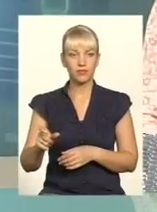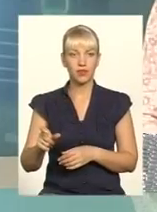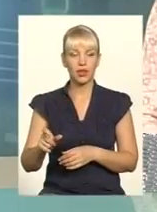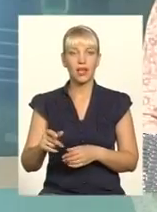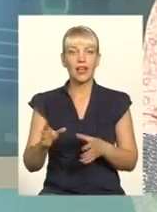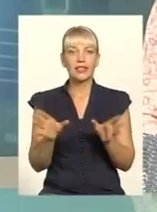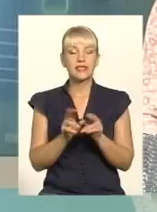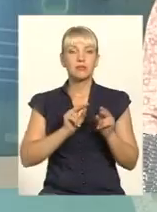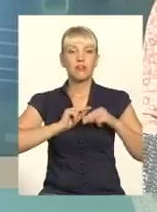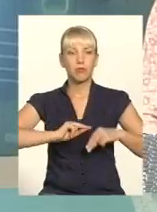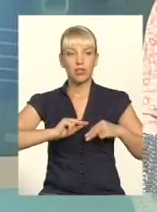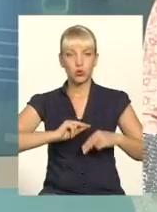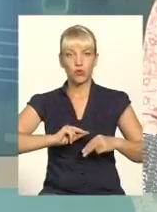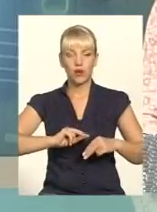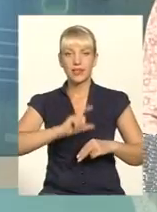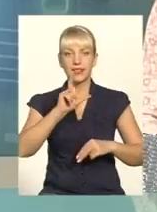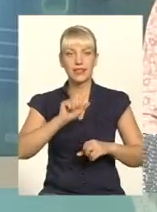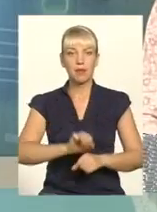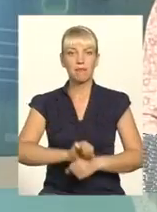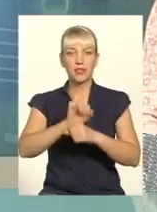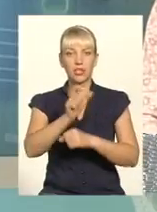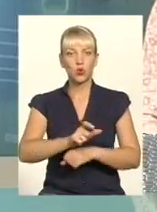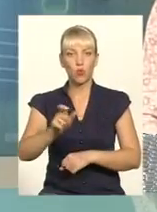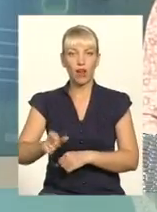співпрацювати з мітингувальниками.